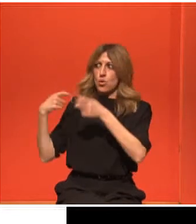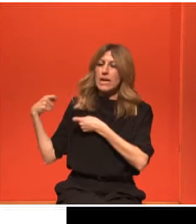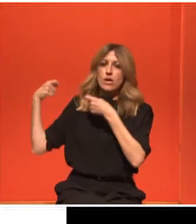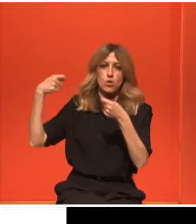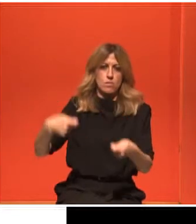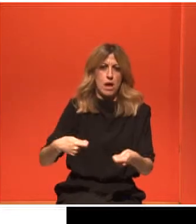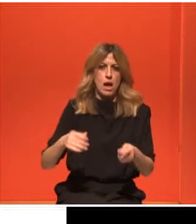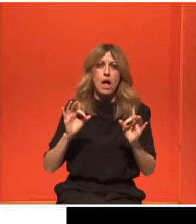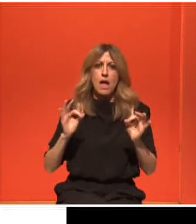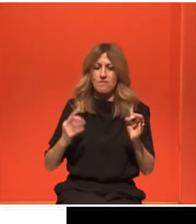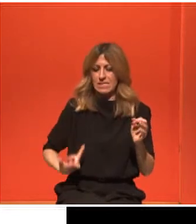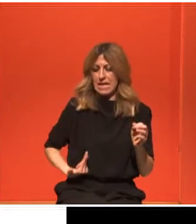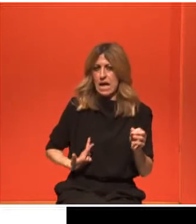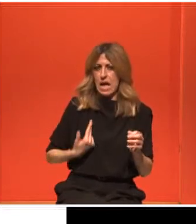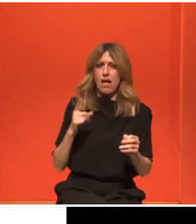αποτελέσματα.